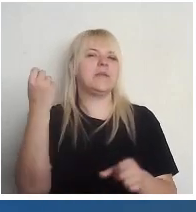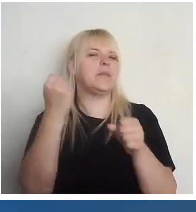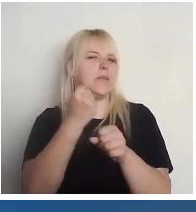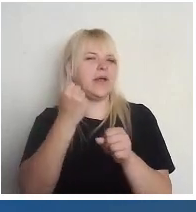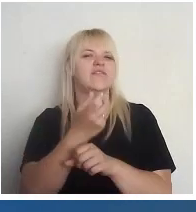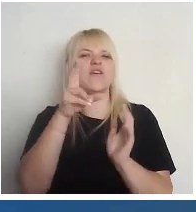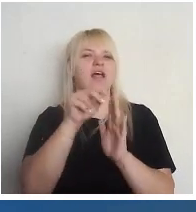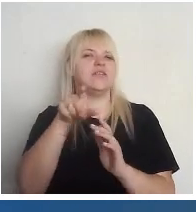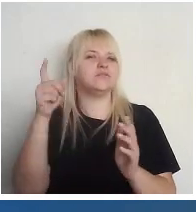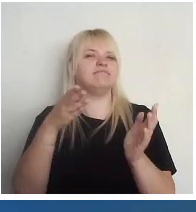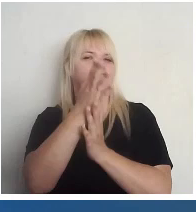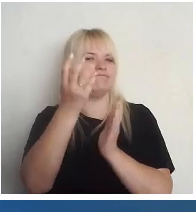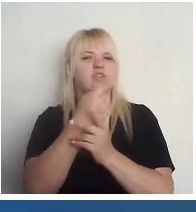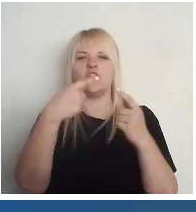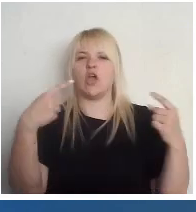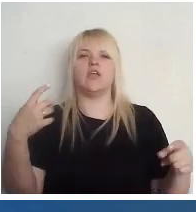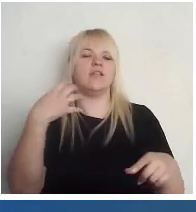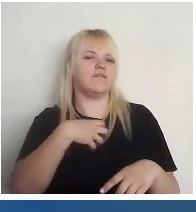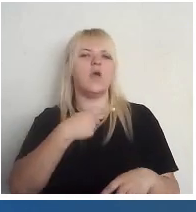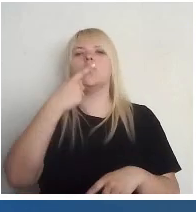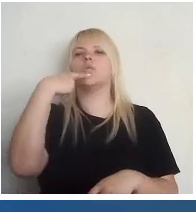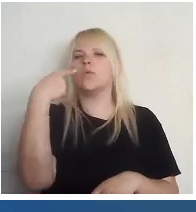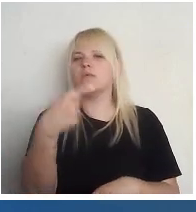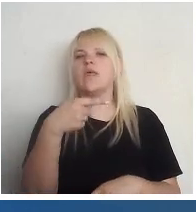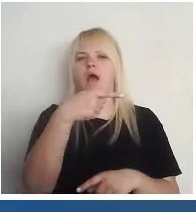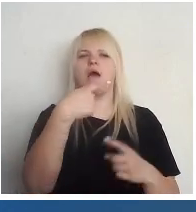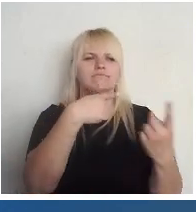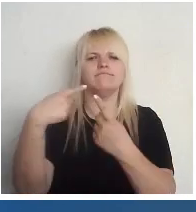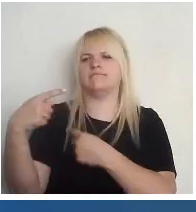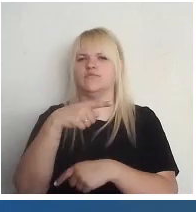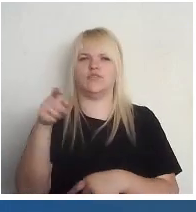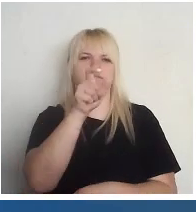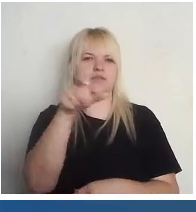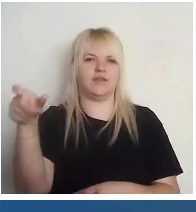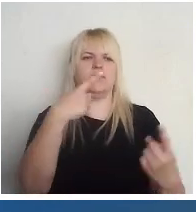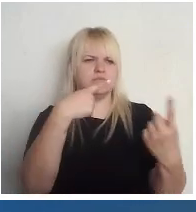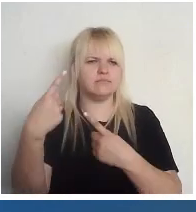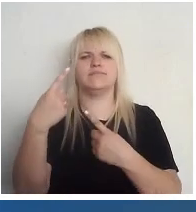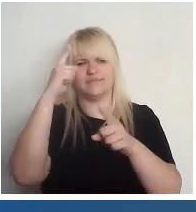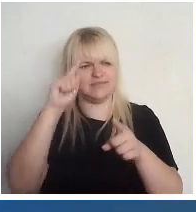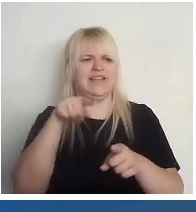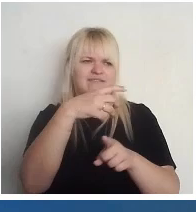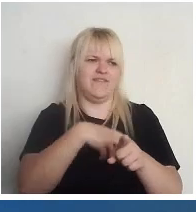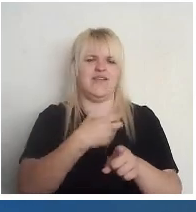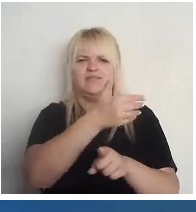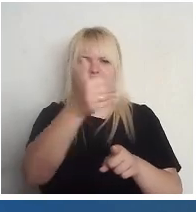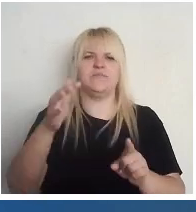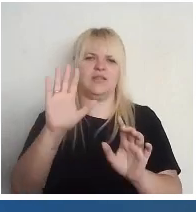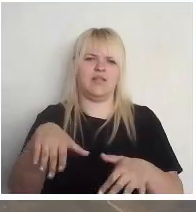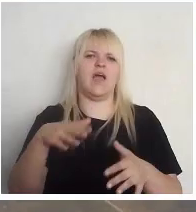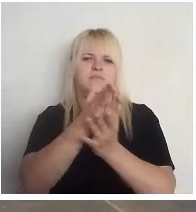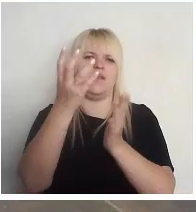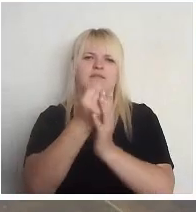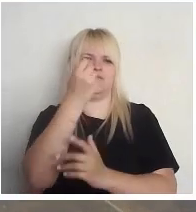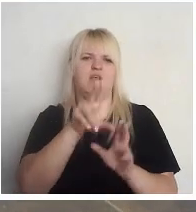pieejamas cilvēkiem ar dažādām vajadzībām, runāt ar šiem cilvēkiem. Viņi zina, kas ir vajadzīgs viņiem, lai padarītu vēlēšanas pieejamākas.